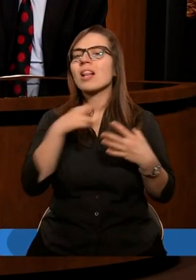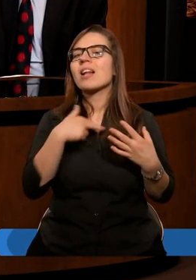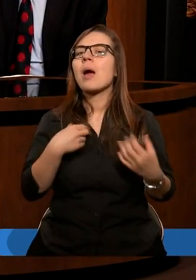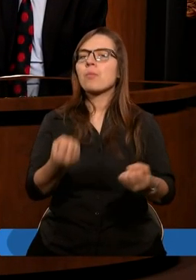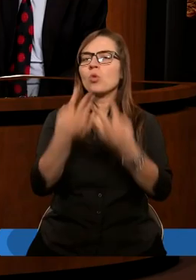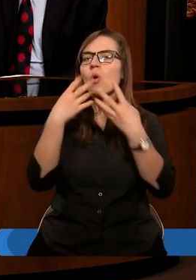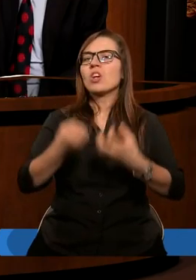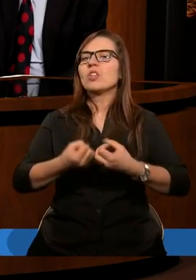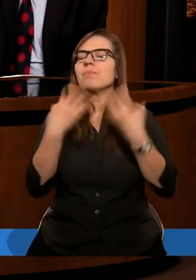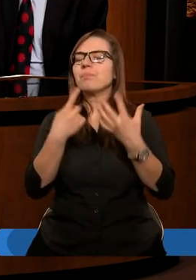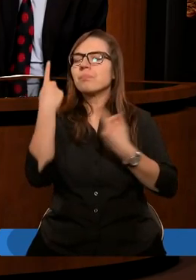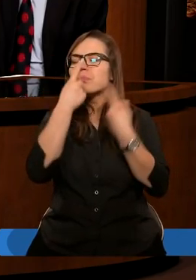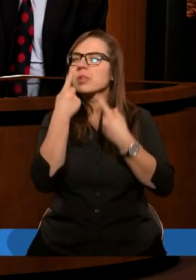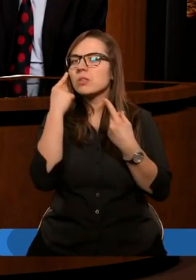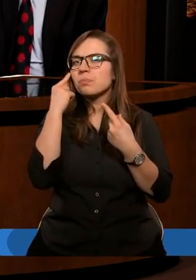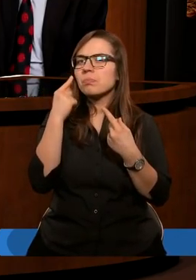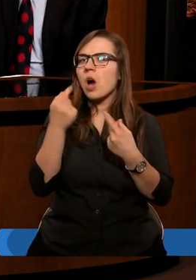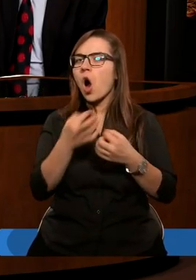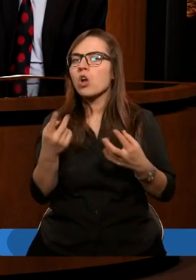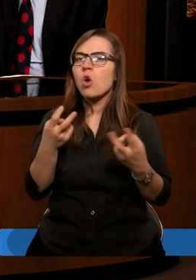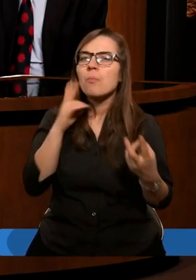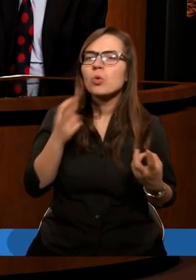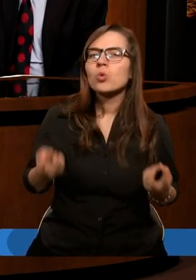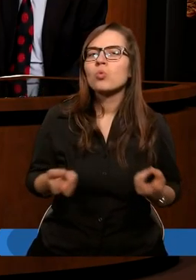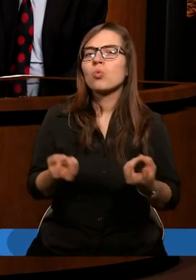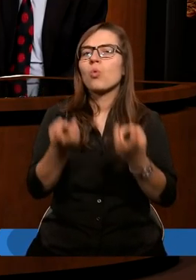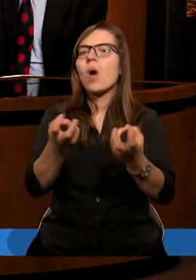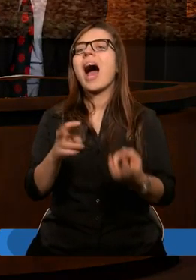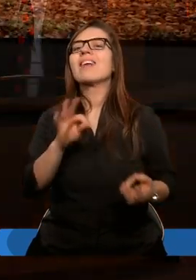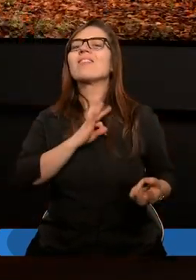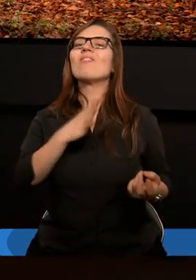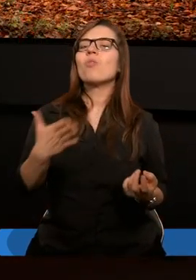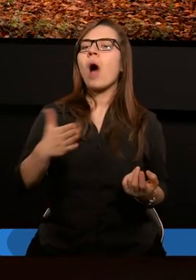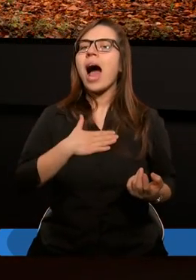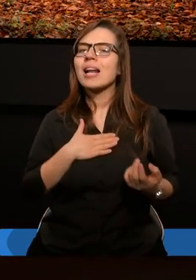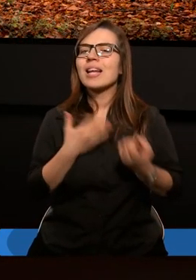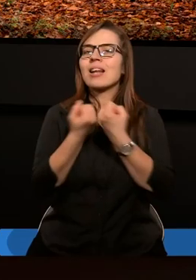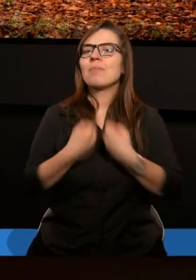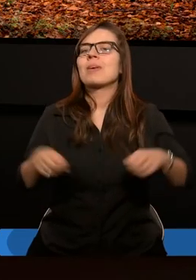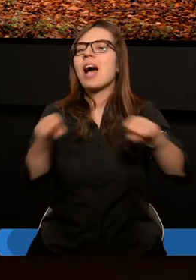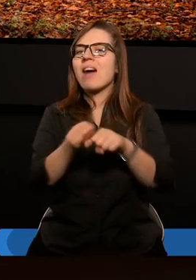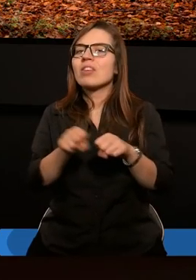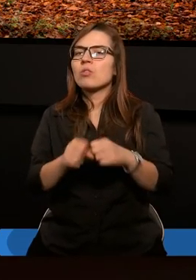rzuca światło na to, że takie szukanie własnej sprawiedliwości może przybrać formę